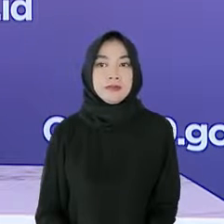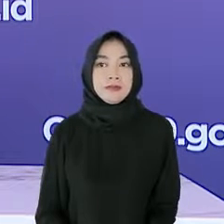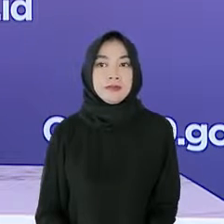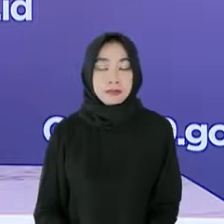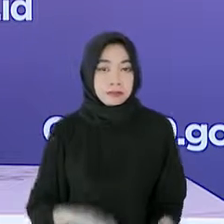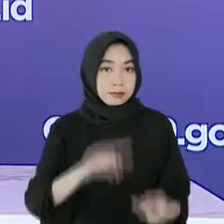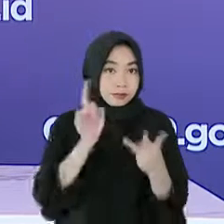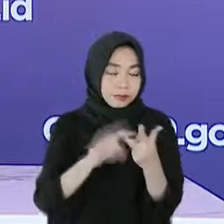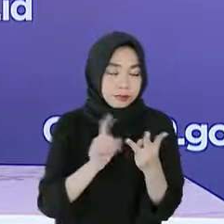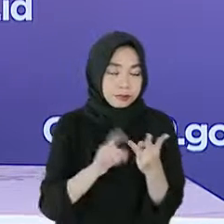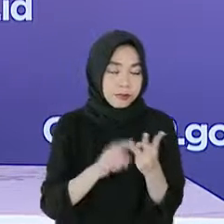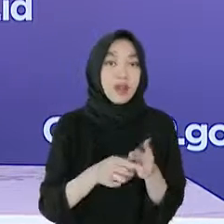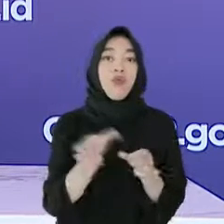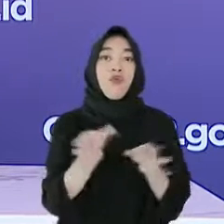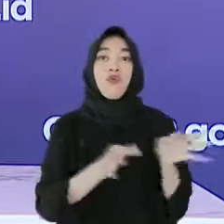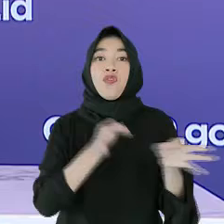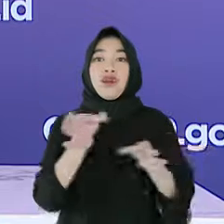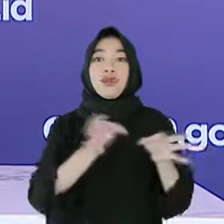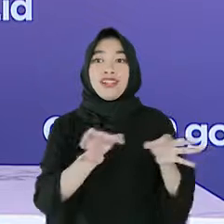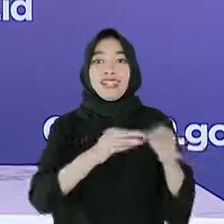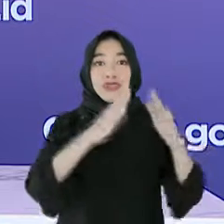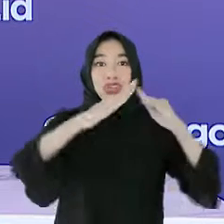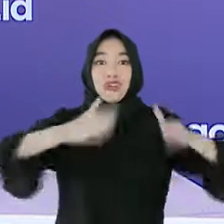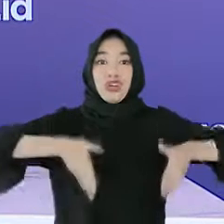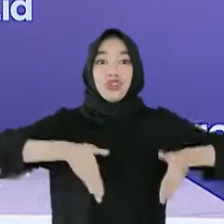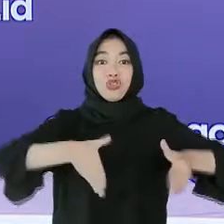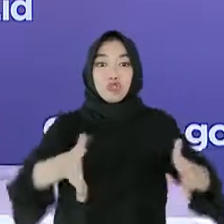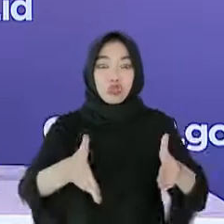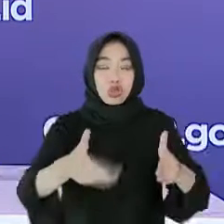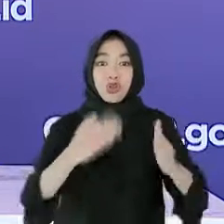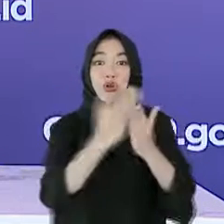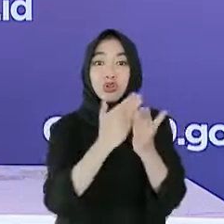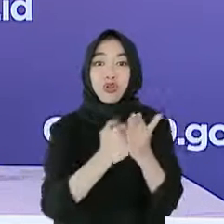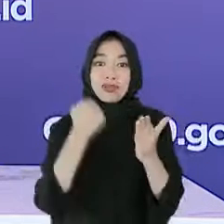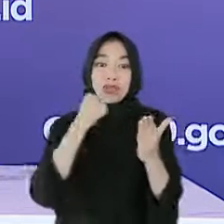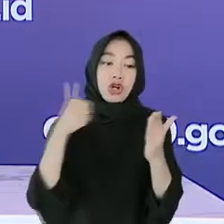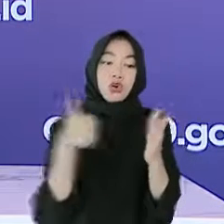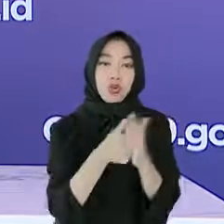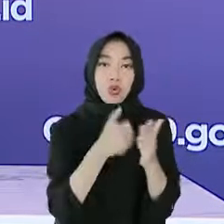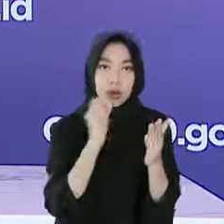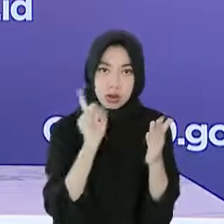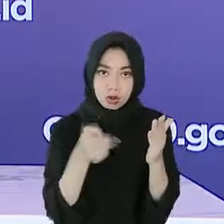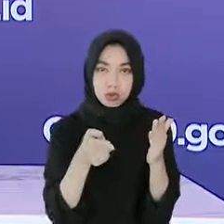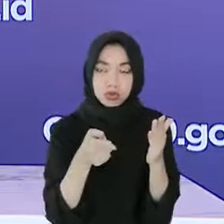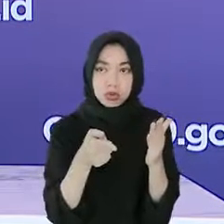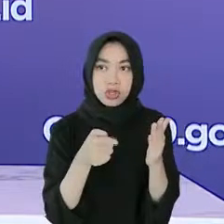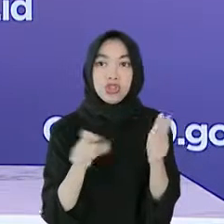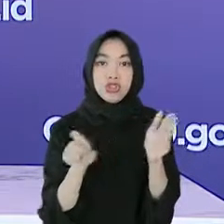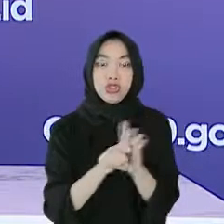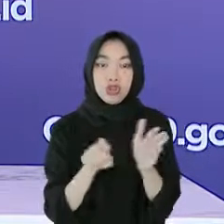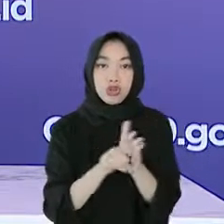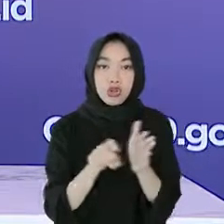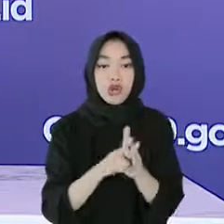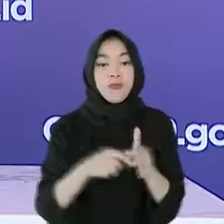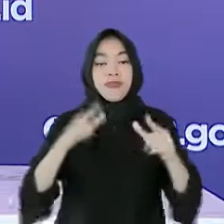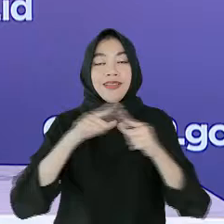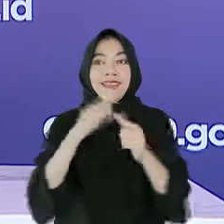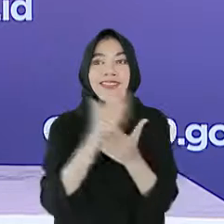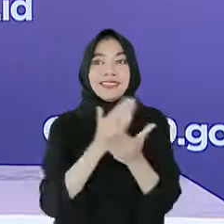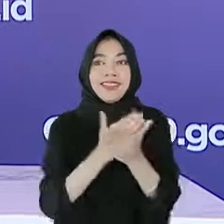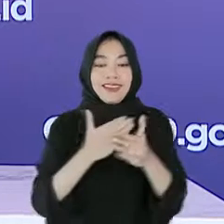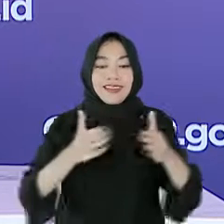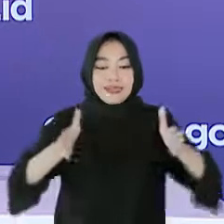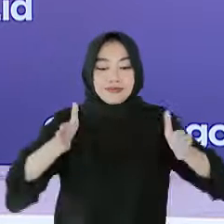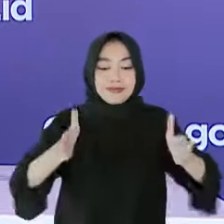fasilitas dan sarana-prasarana mendukung penerapan protokol kesehatan. Misalnya, tata letak acara yang